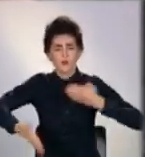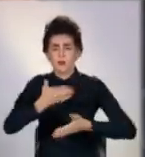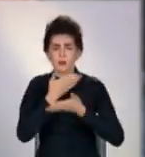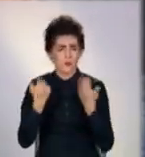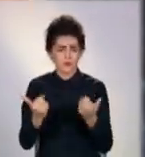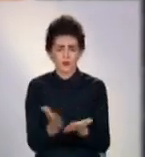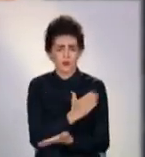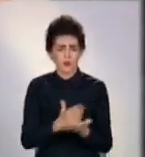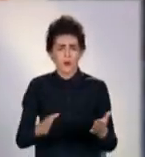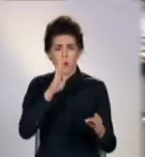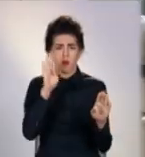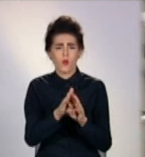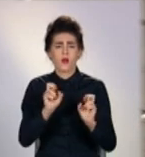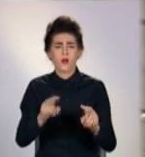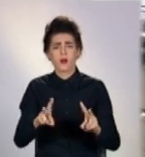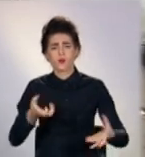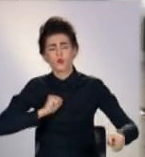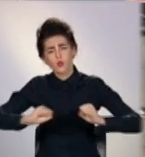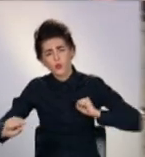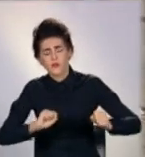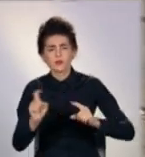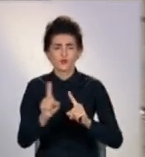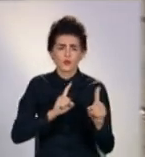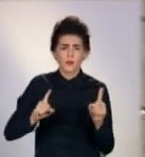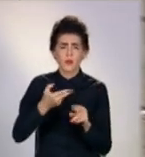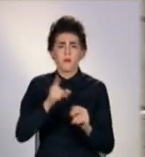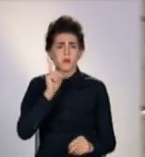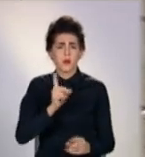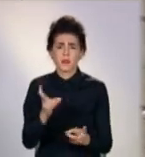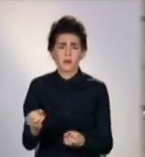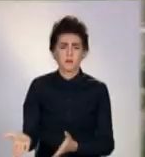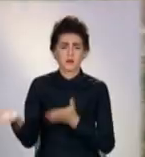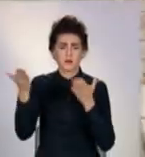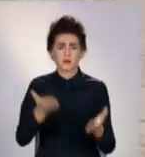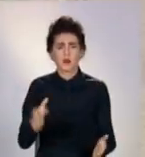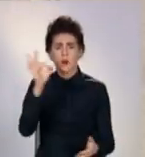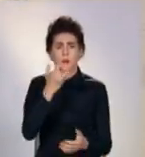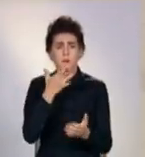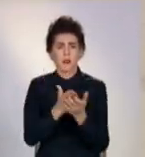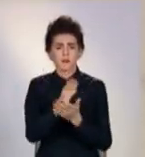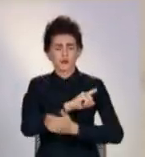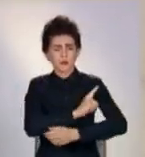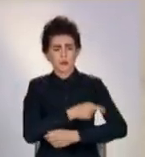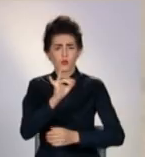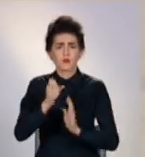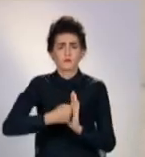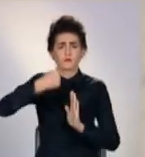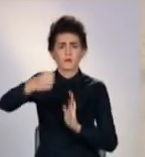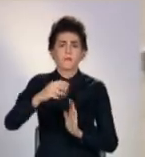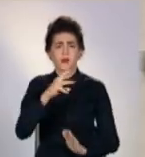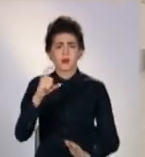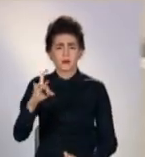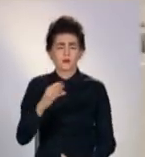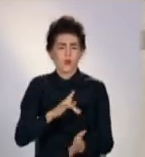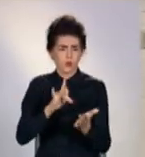бути розсінено як маніпуляція. До того ж, на захід умисно не запрошували представників політичних сил і кандидатів у мери Слов'янська.